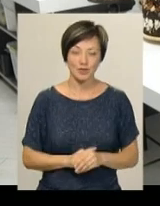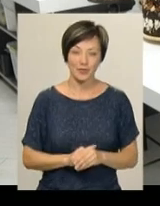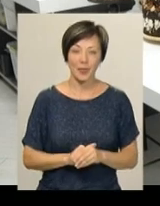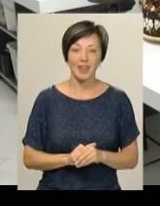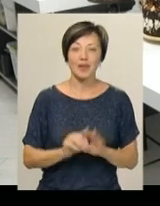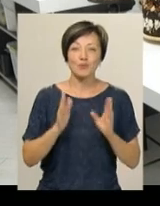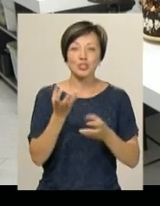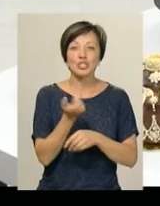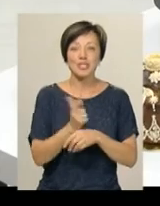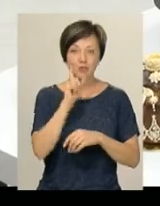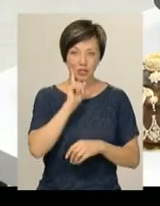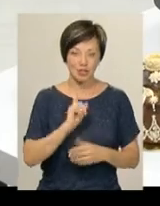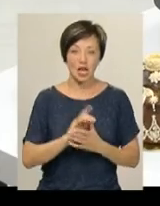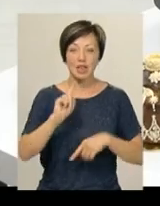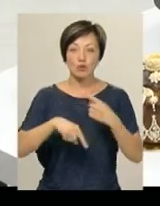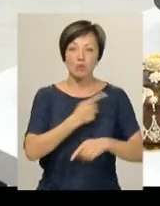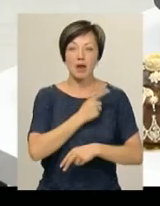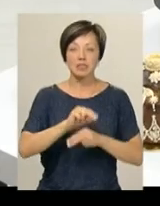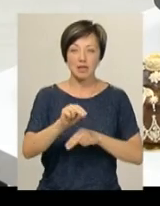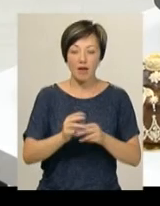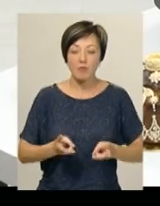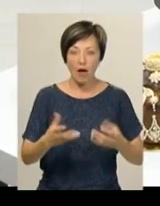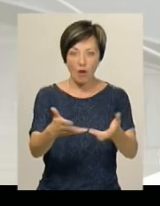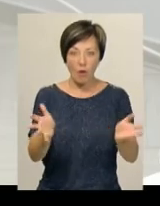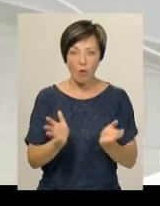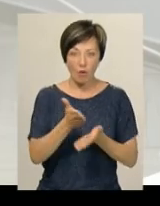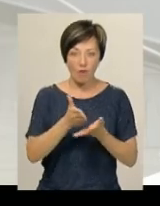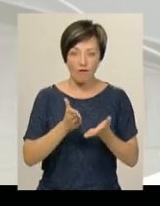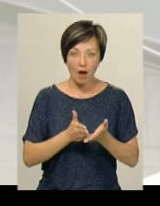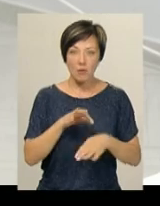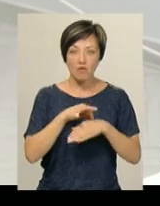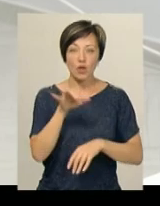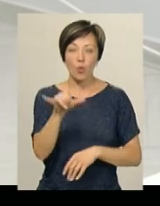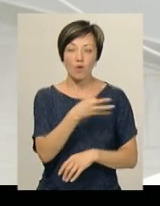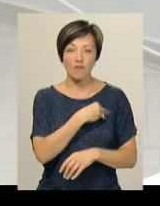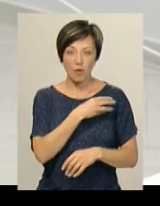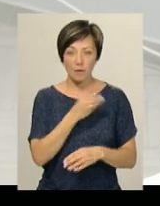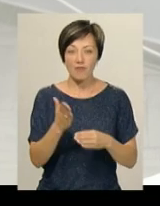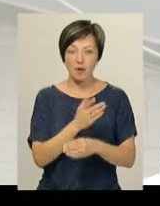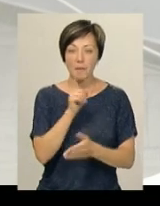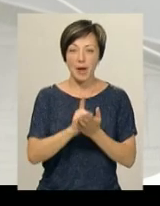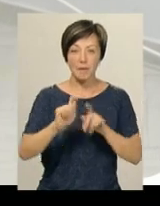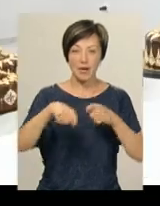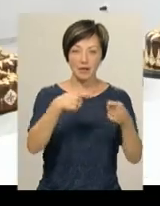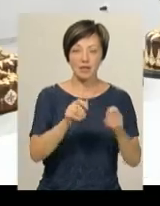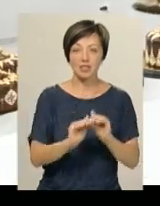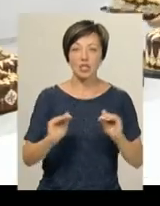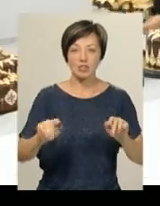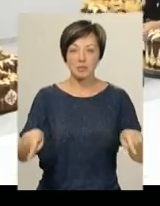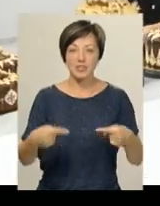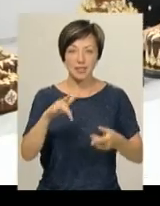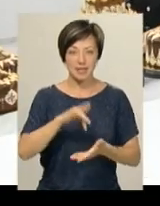От він більше смачніший. Наступний майстр-клас в опіканні короваю Ольга Клюйко проведе у Львові. Кондитерський виріб мають передати у дитячий